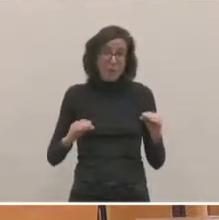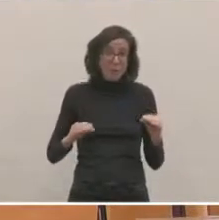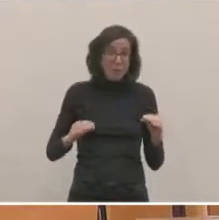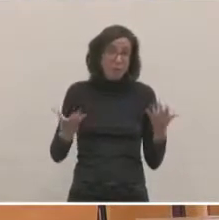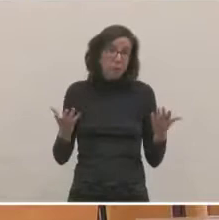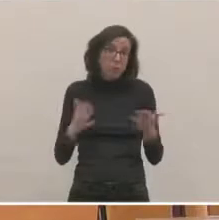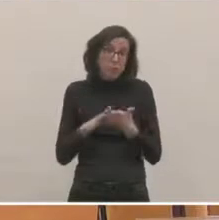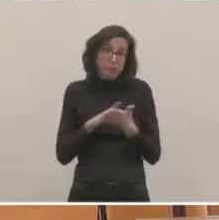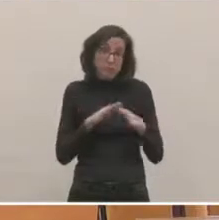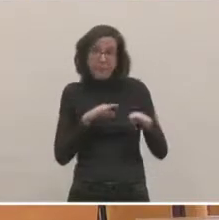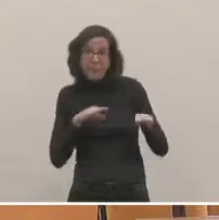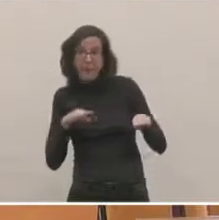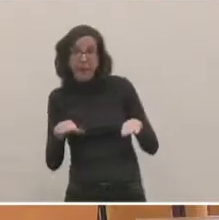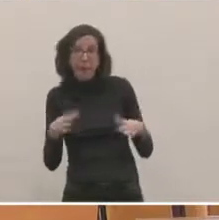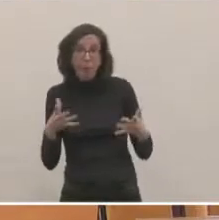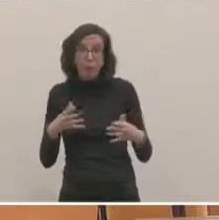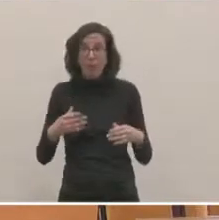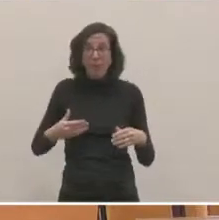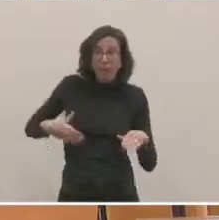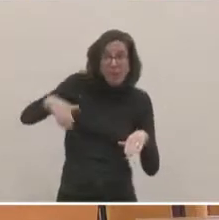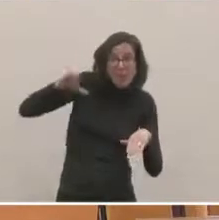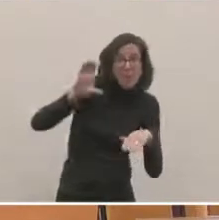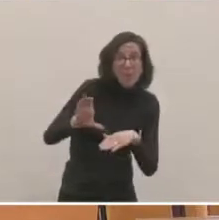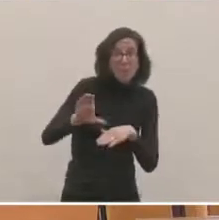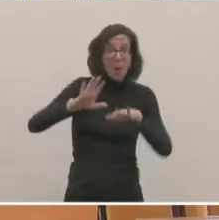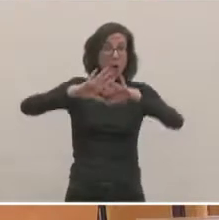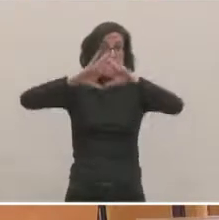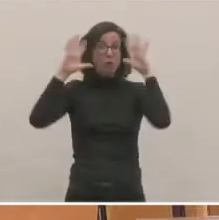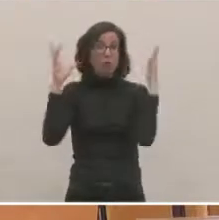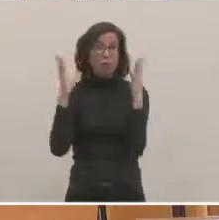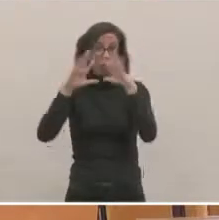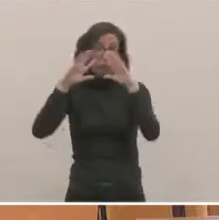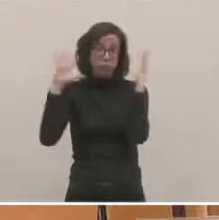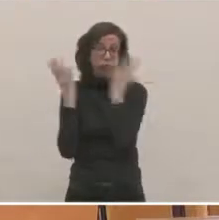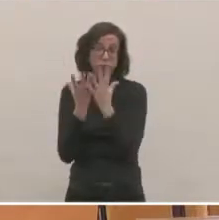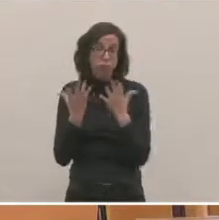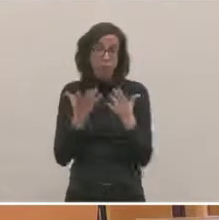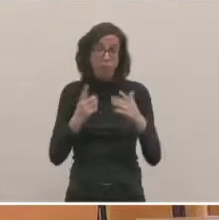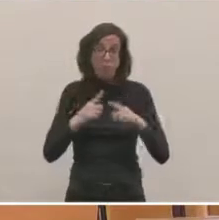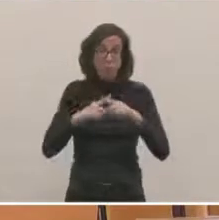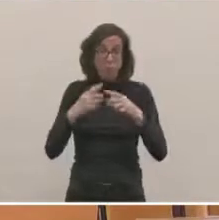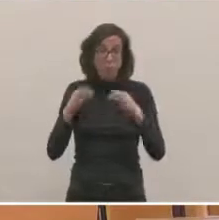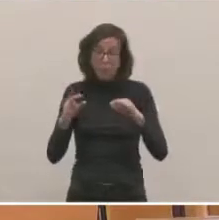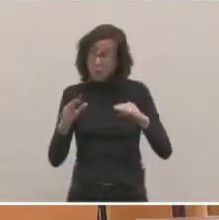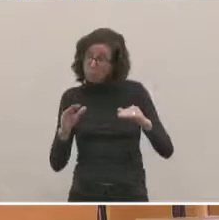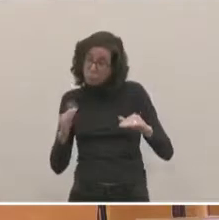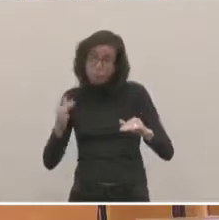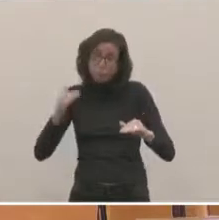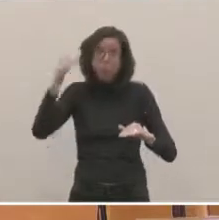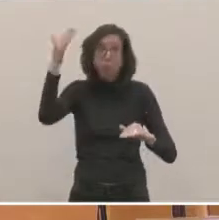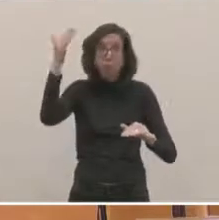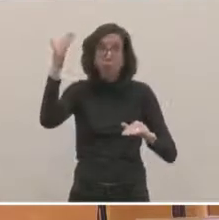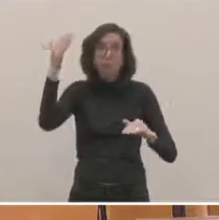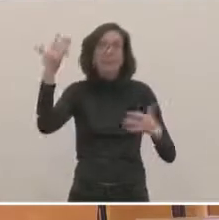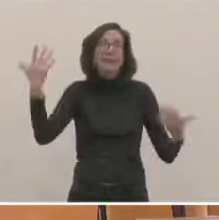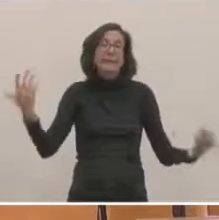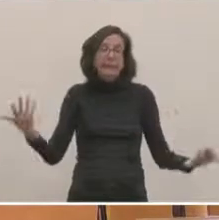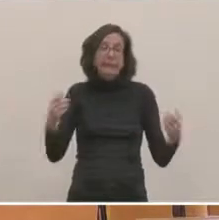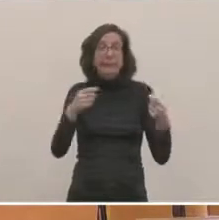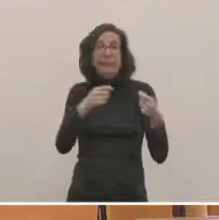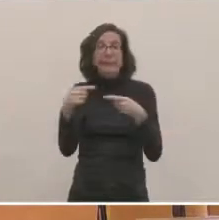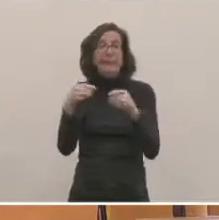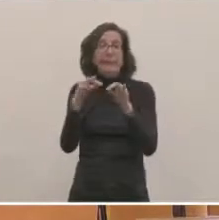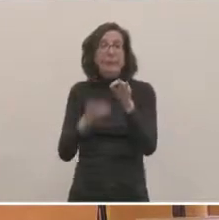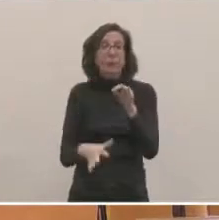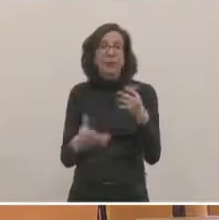8, excusez-moi, le montant des investissements globaux. Et avoir un taux d'endettement qui est de zéro. Voilà. Alors, naturellement, cet endettement,